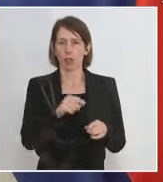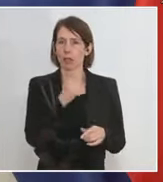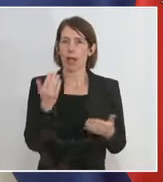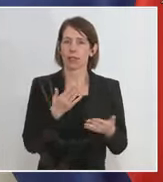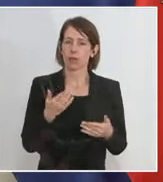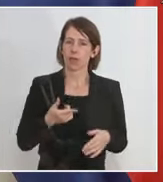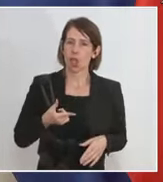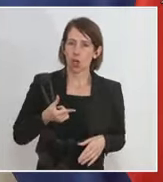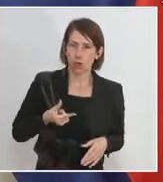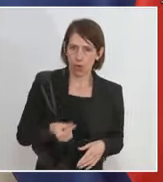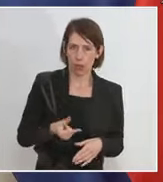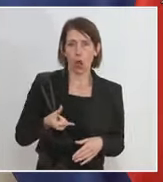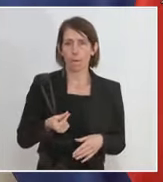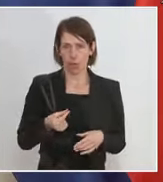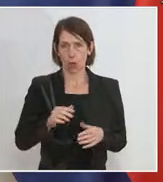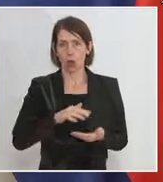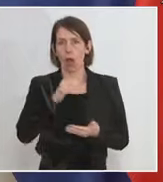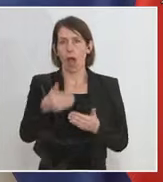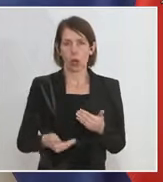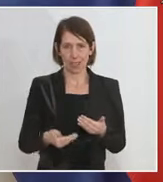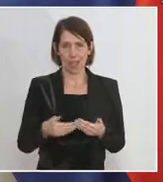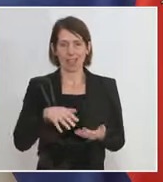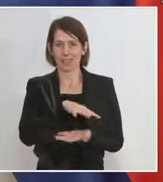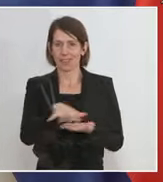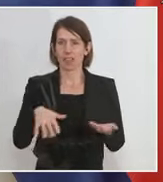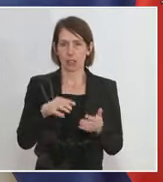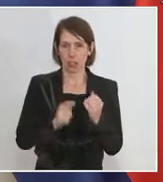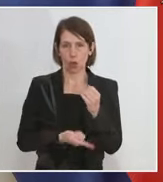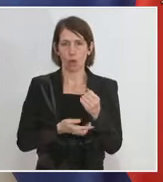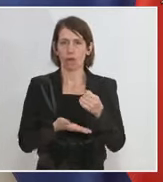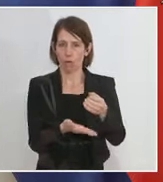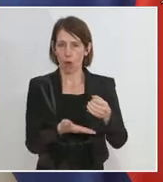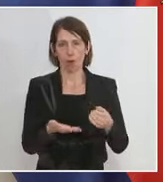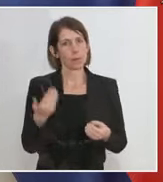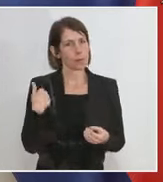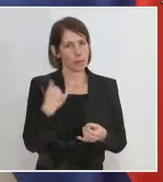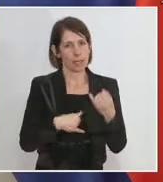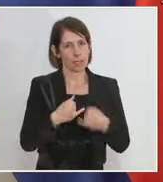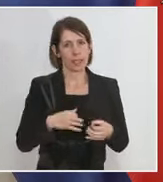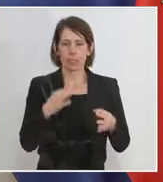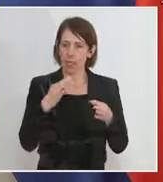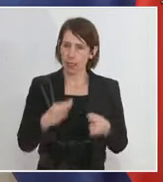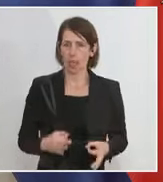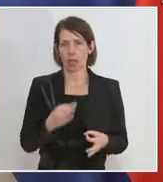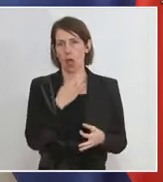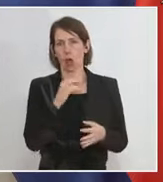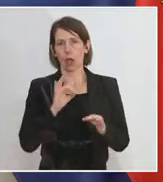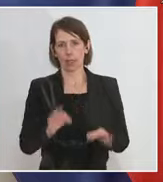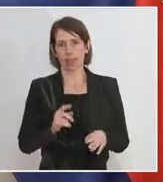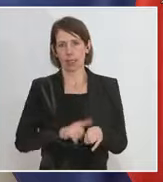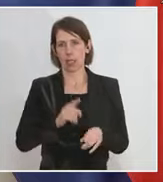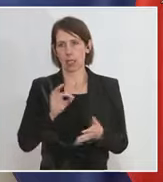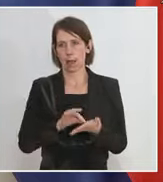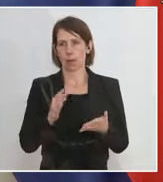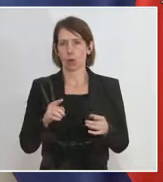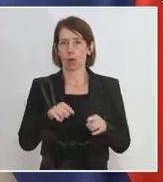Verdopplung des Auslandskatastrophenfonds letztes Jahr genau zum richtigen Zeitpunkt erfolgt. Wir haben damit die Basis geschaffen, um unsere